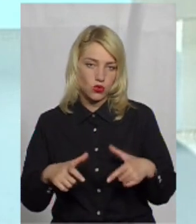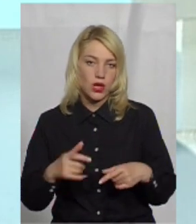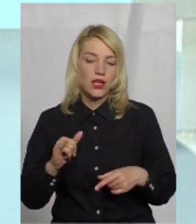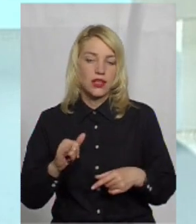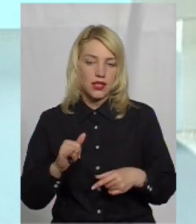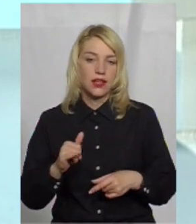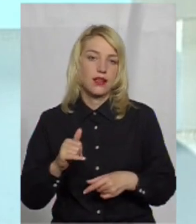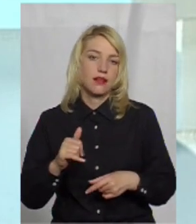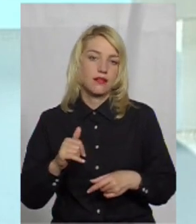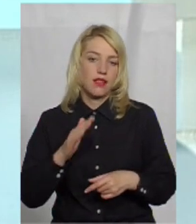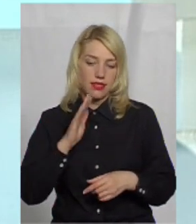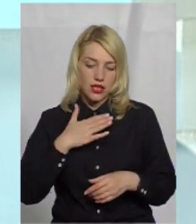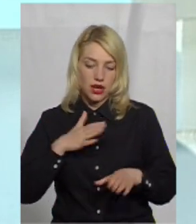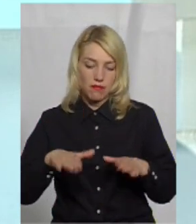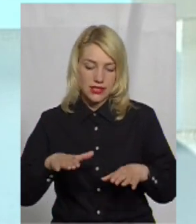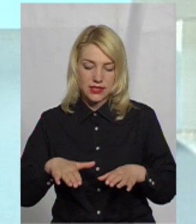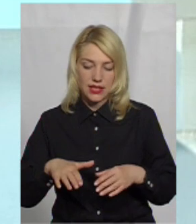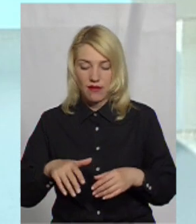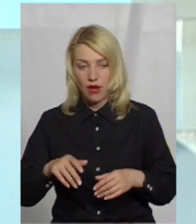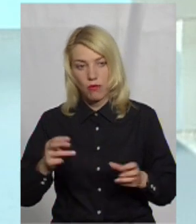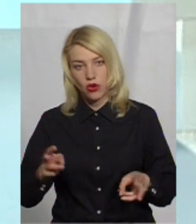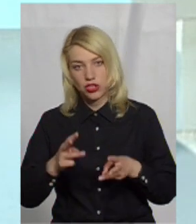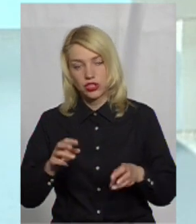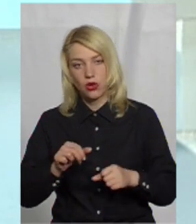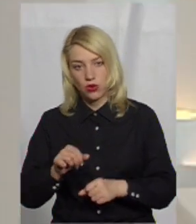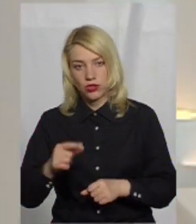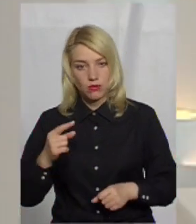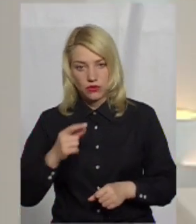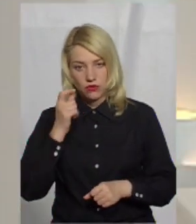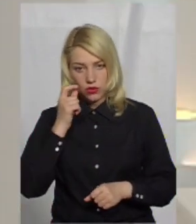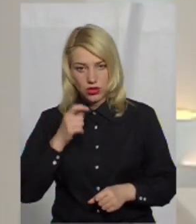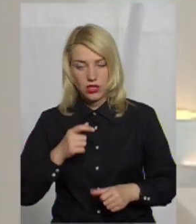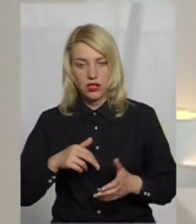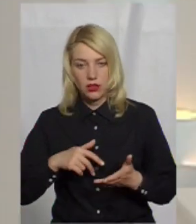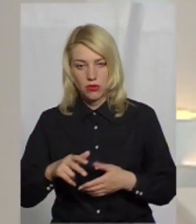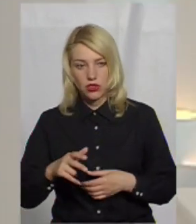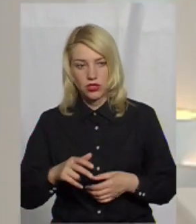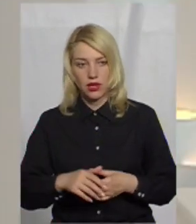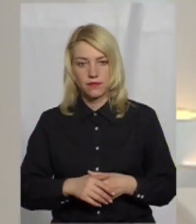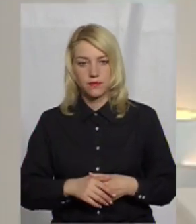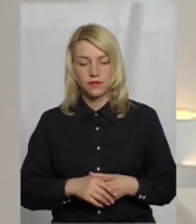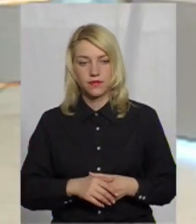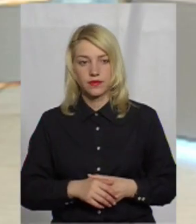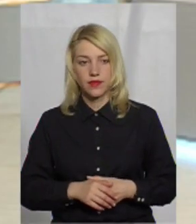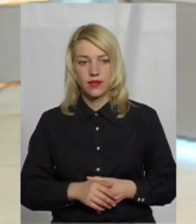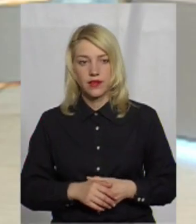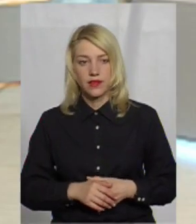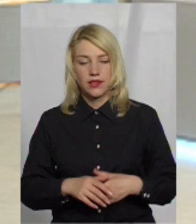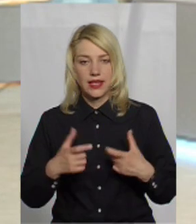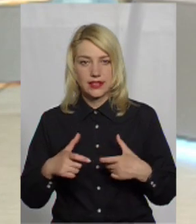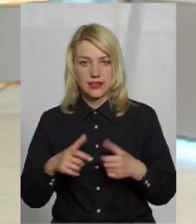місцева пожежна охорона, перша в Україні серед місцевих пожежних команд, прийшла державну атестацію. Важко було її проходити?